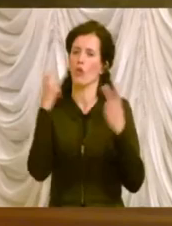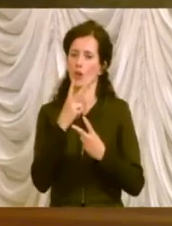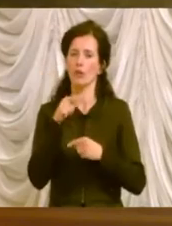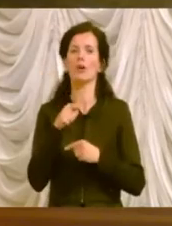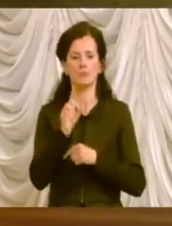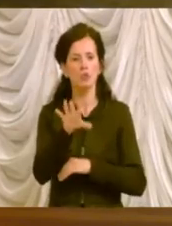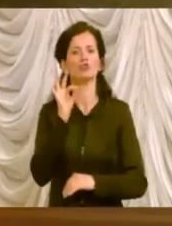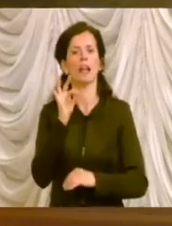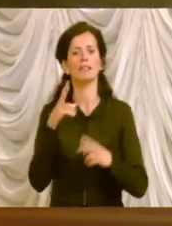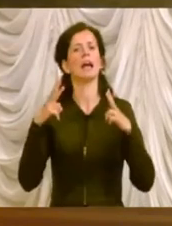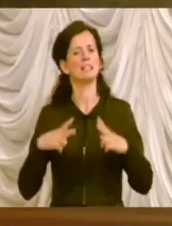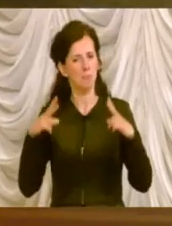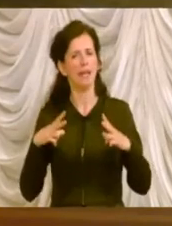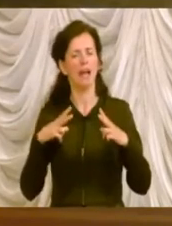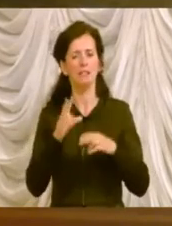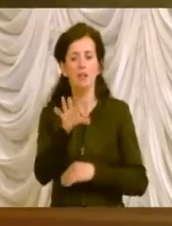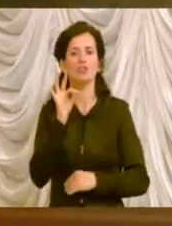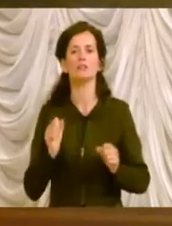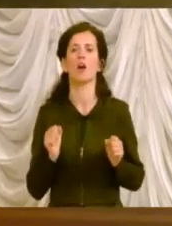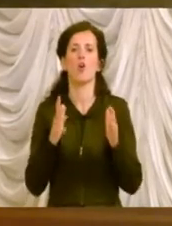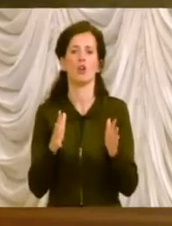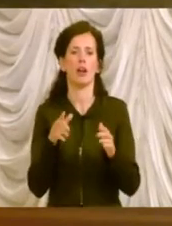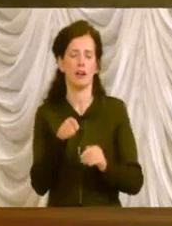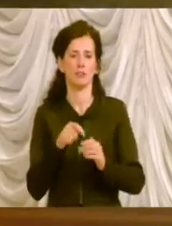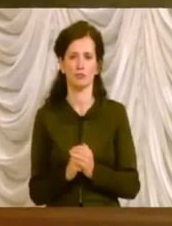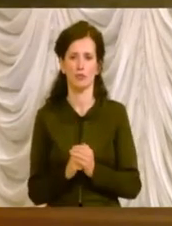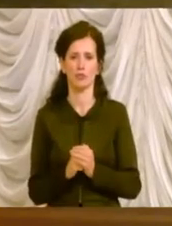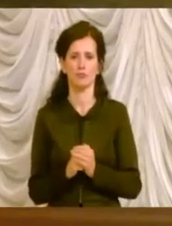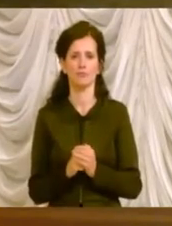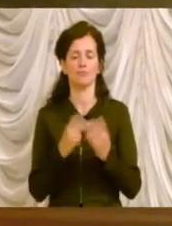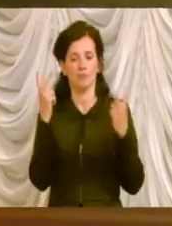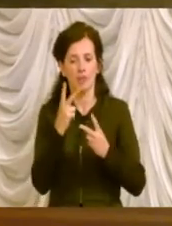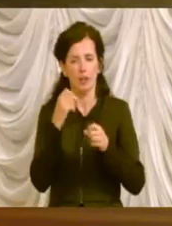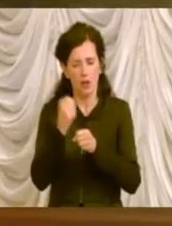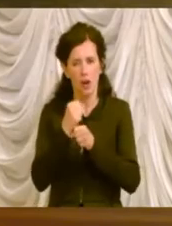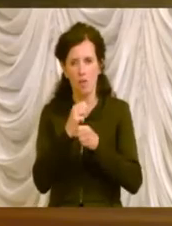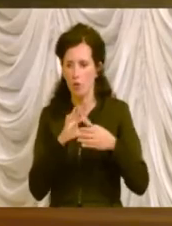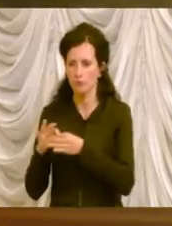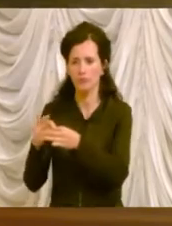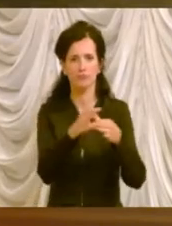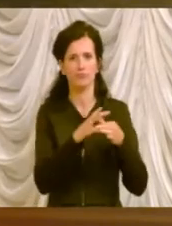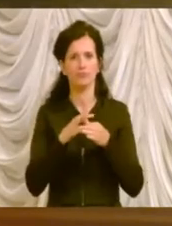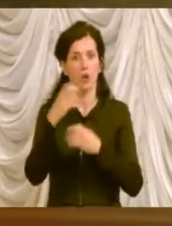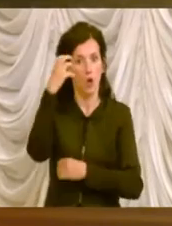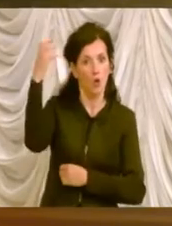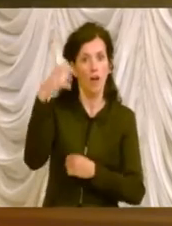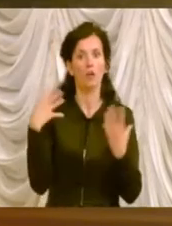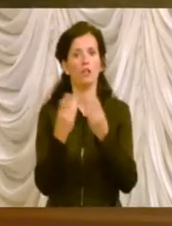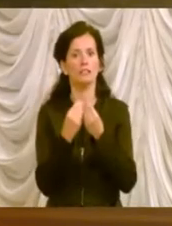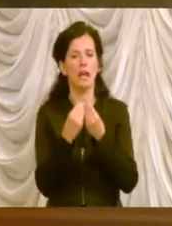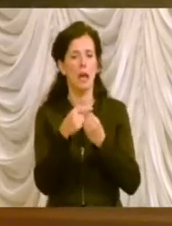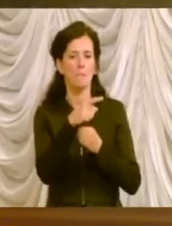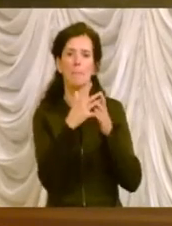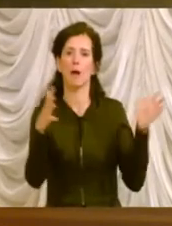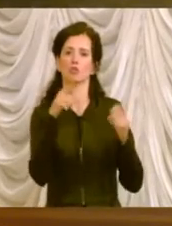speranza e di coraggio. È un lavoro fatto davvero con il concerto di tutto il Governo, di tutte le forze di maggioranza.